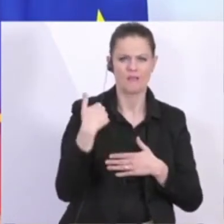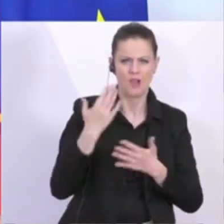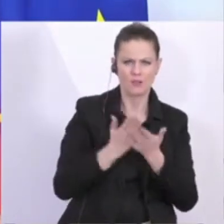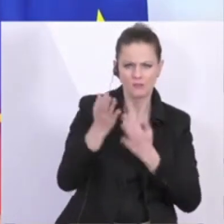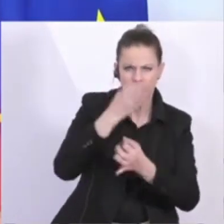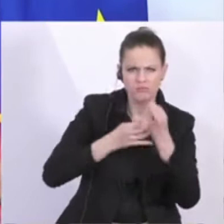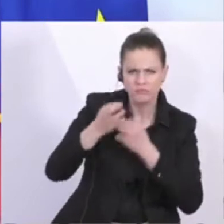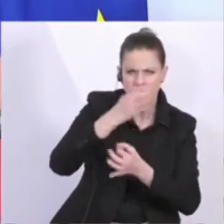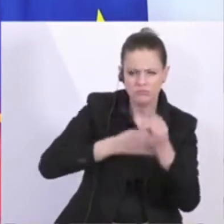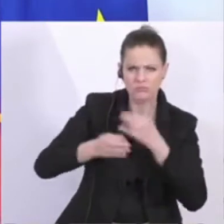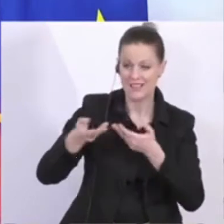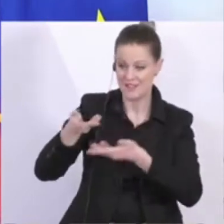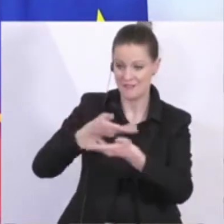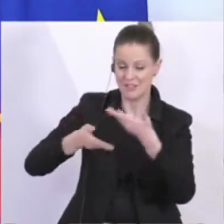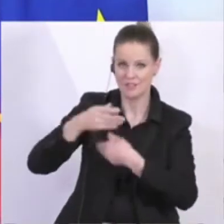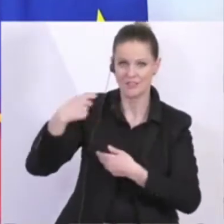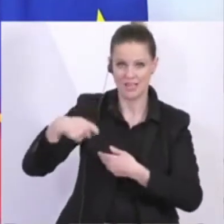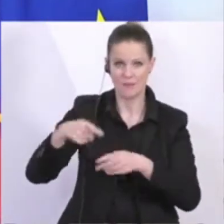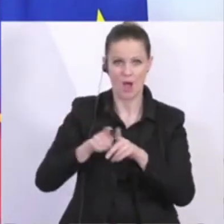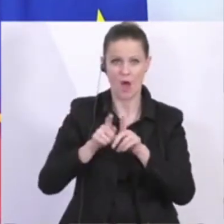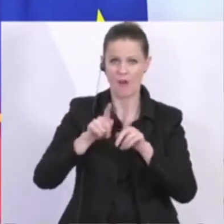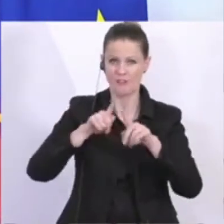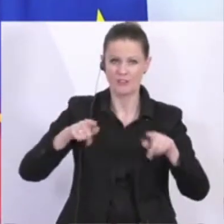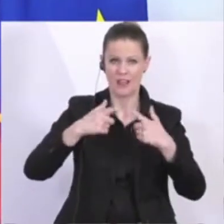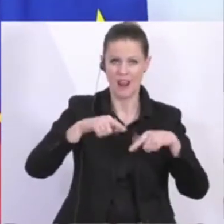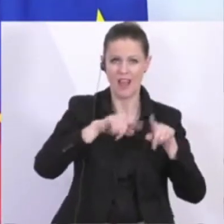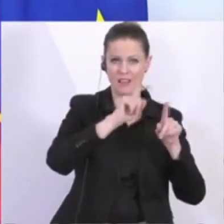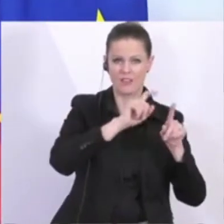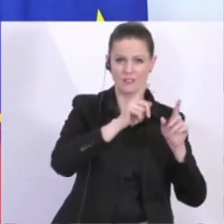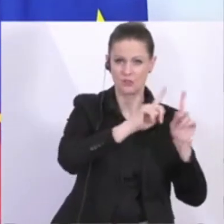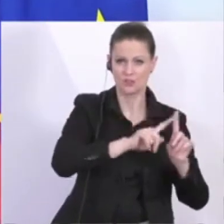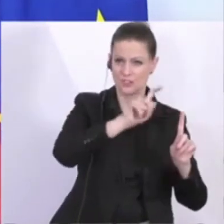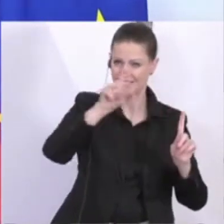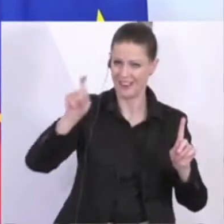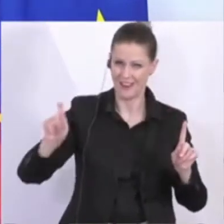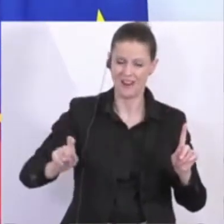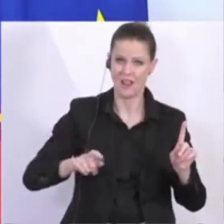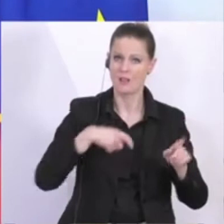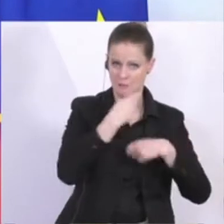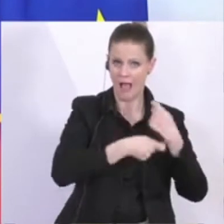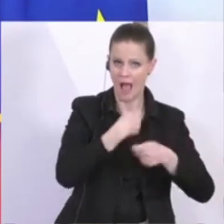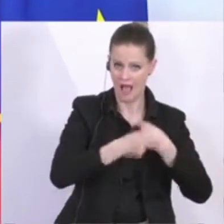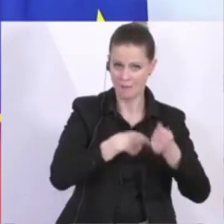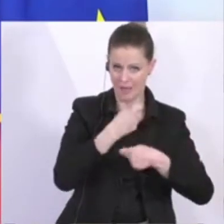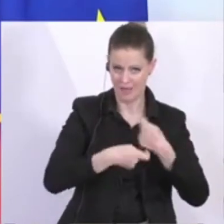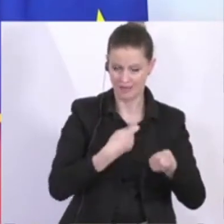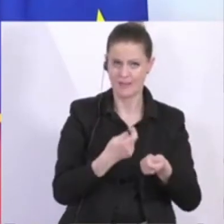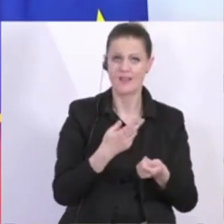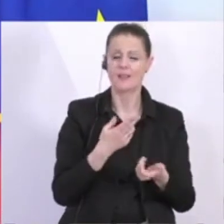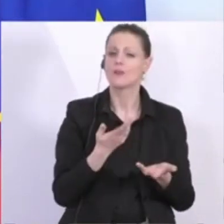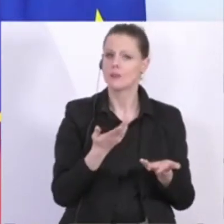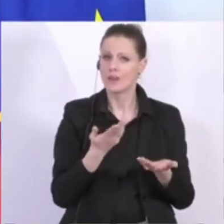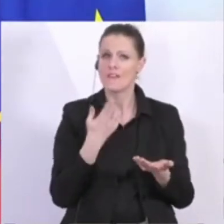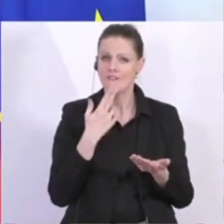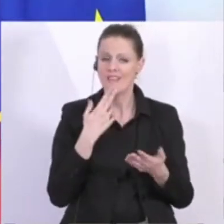Sie wissen, die Wirtschaftskammer, auch die Landesstellen wickeln diese Anträge ab. Die Bezugs- und Antragsberechtigten hatte ich